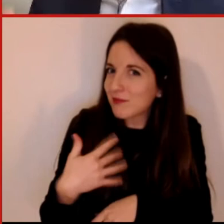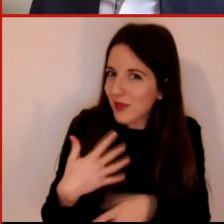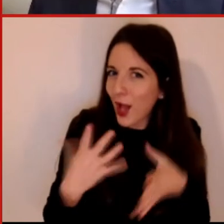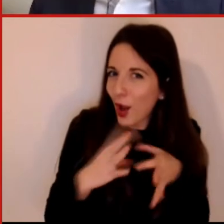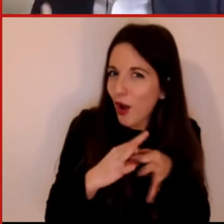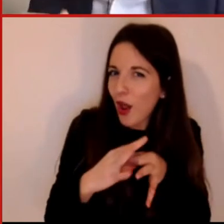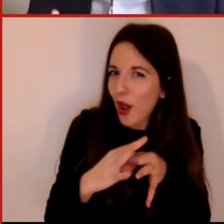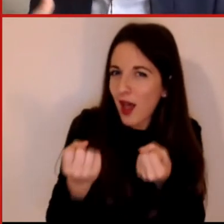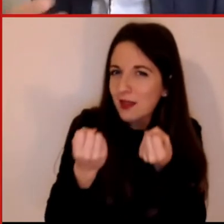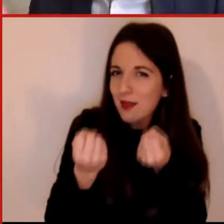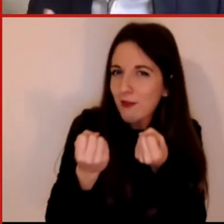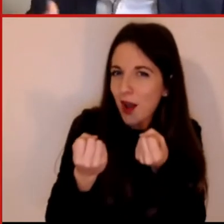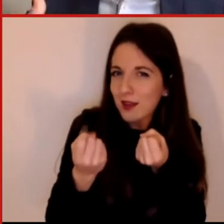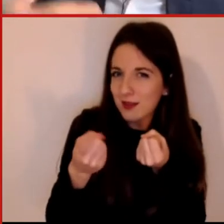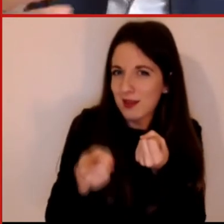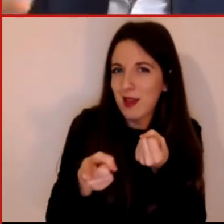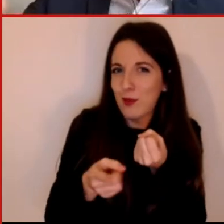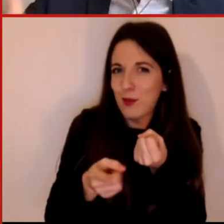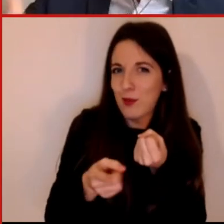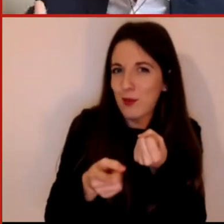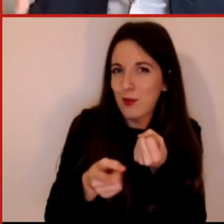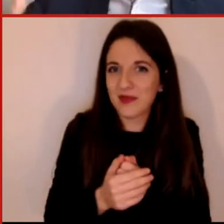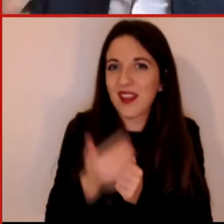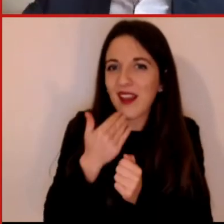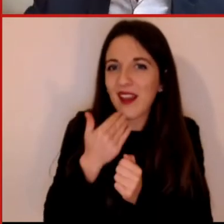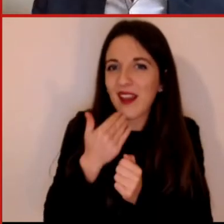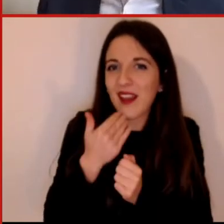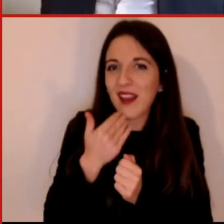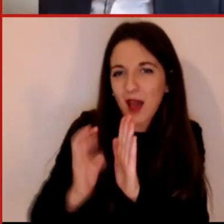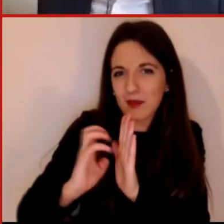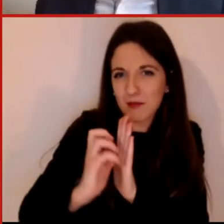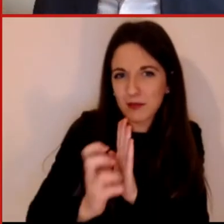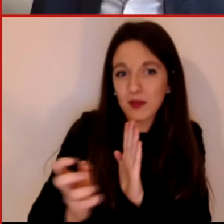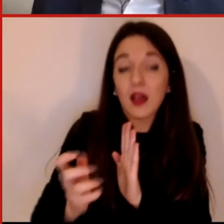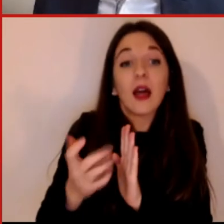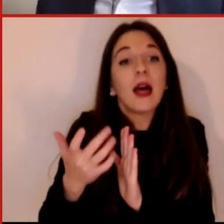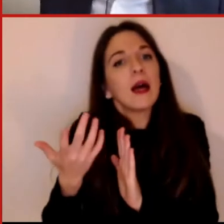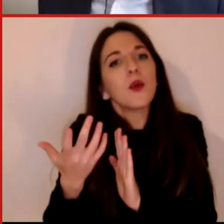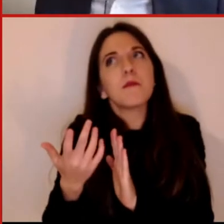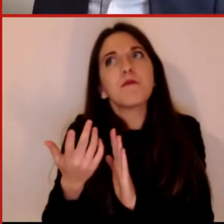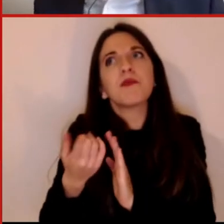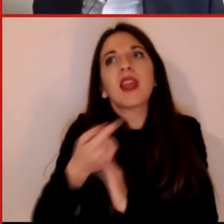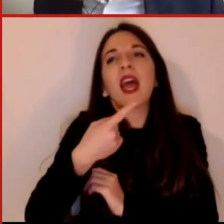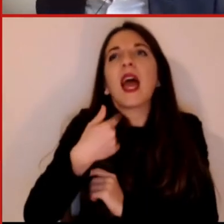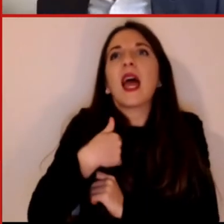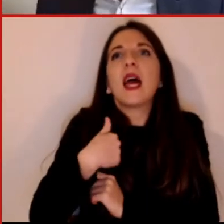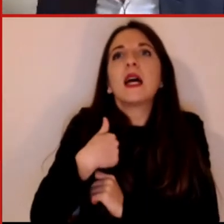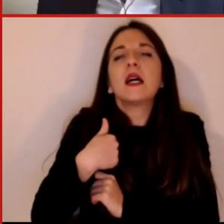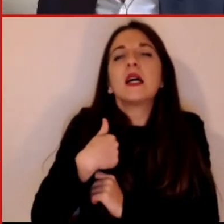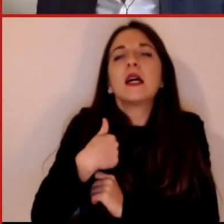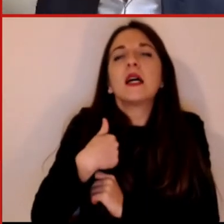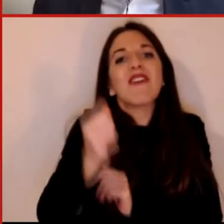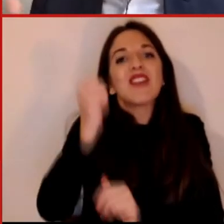cose che sono un po' più come dire appunto i consumi cioè il fatto che si riesca a prevedere quale musica mi piacerà o quale film